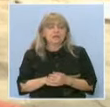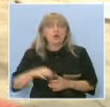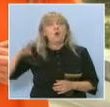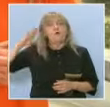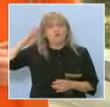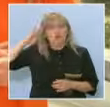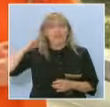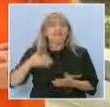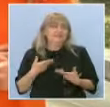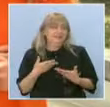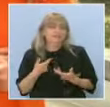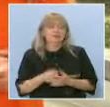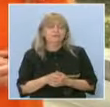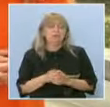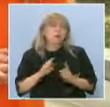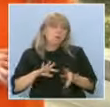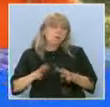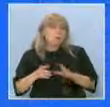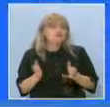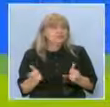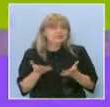Военен. Може ли да стана?